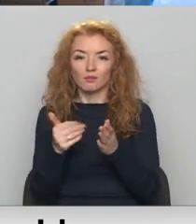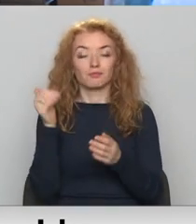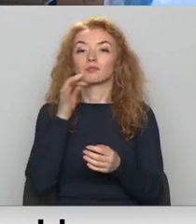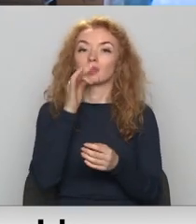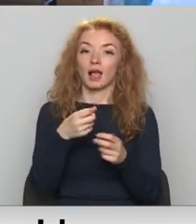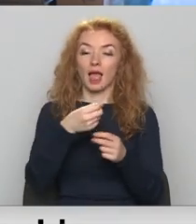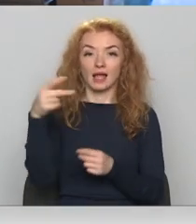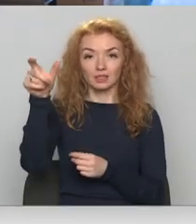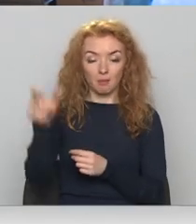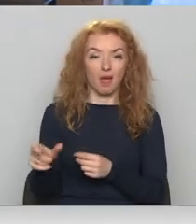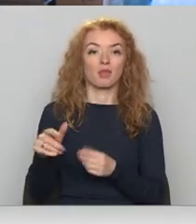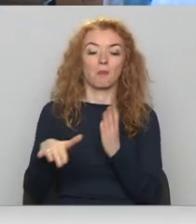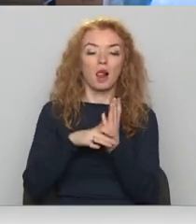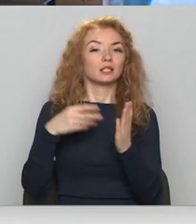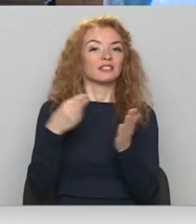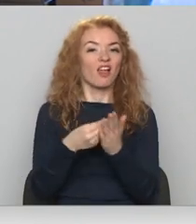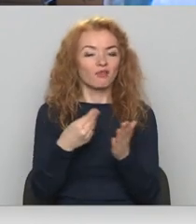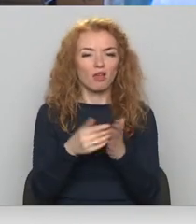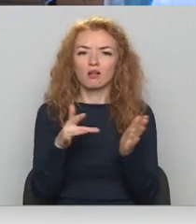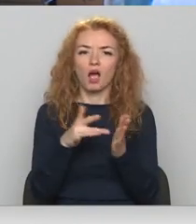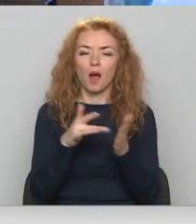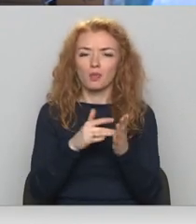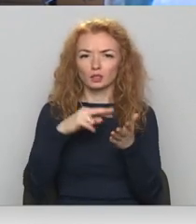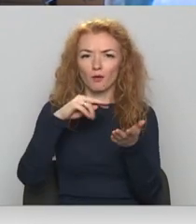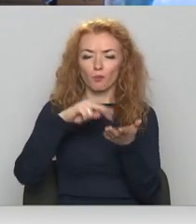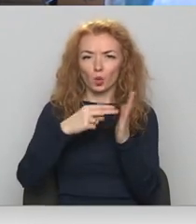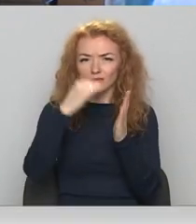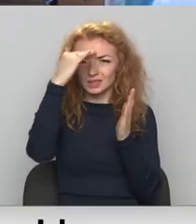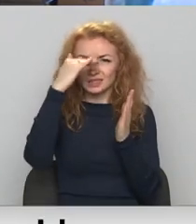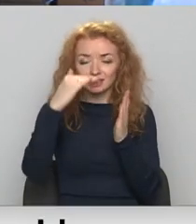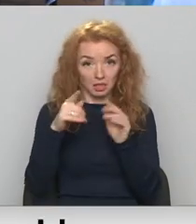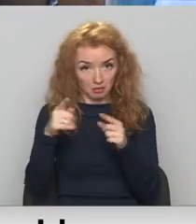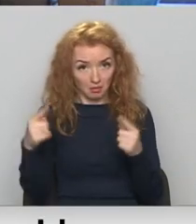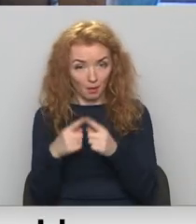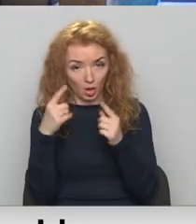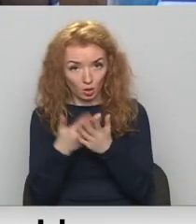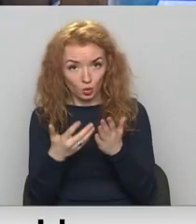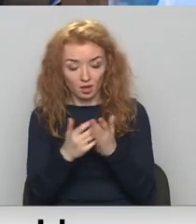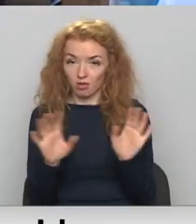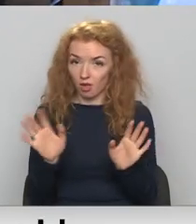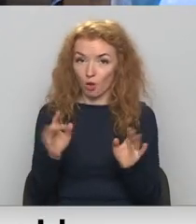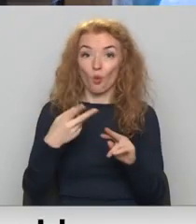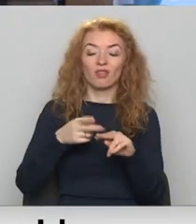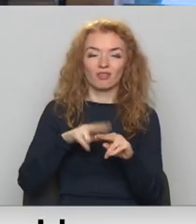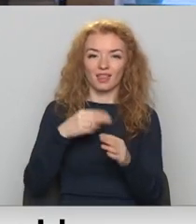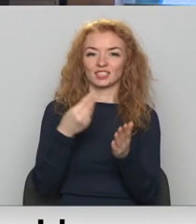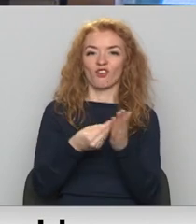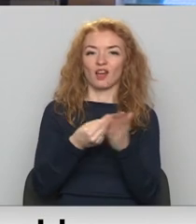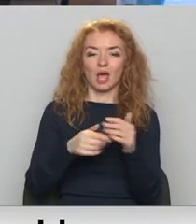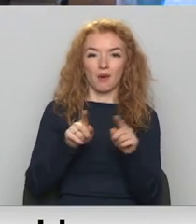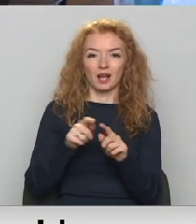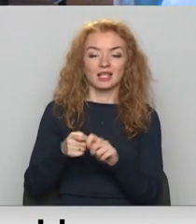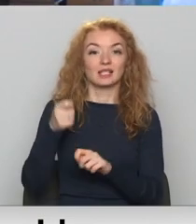izvērtēt, kādas pozīcijas mēs liekam tāmēs, lai viņas ir pamatotas. Un attiecīgi pēc tam izvērtējuma arī tos